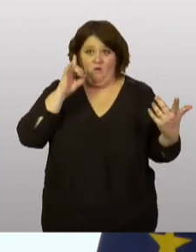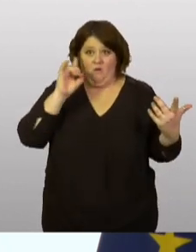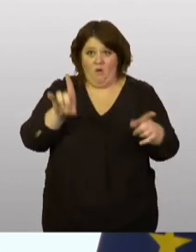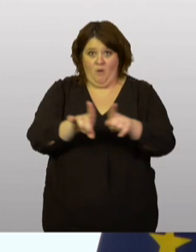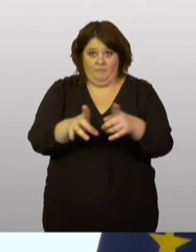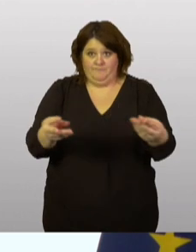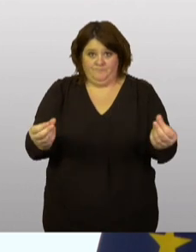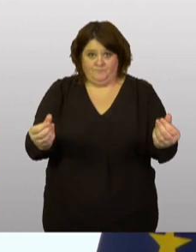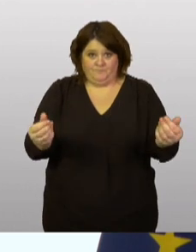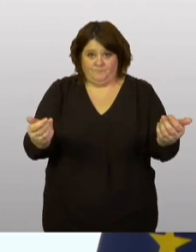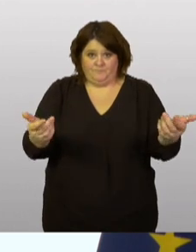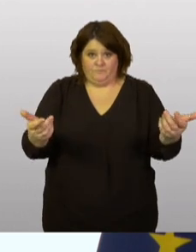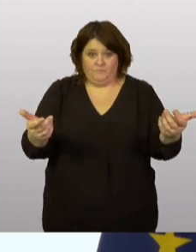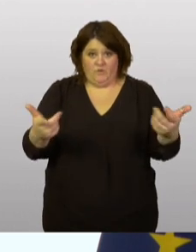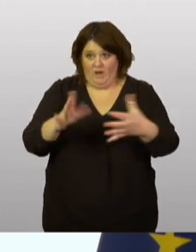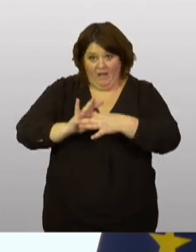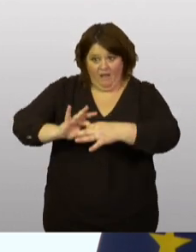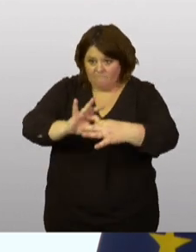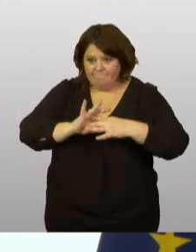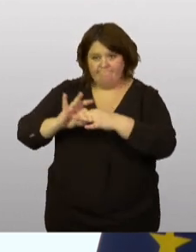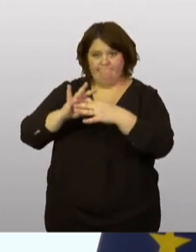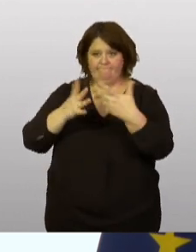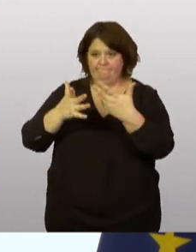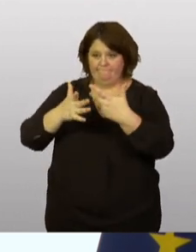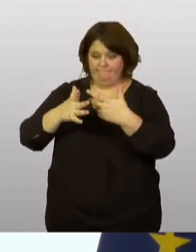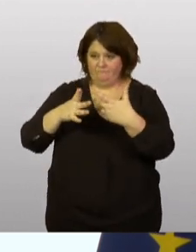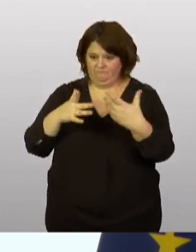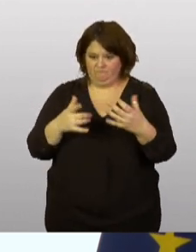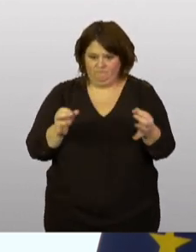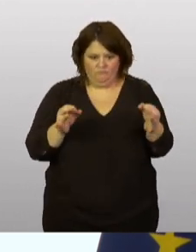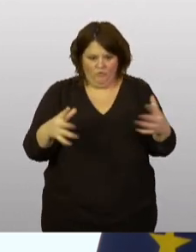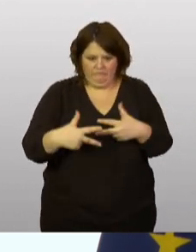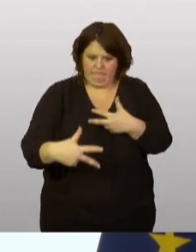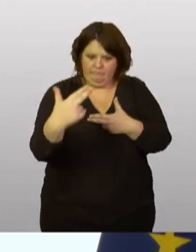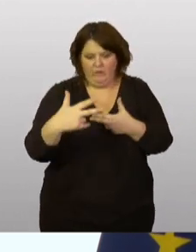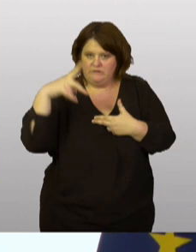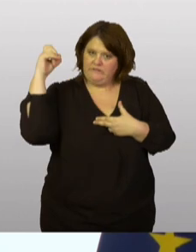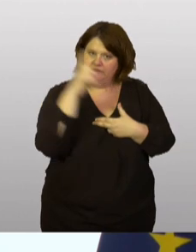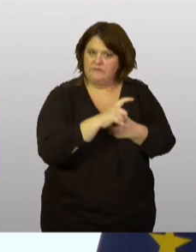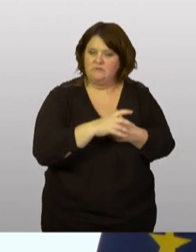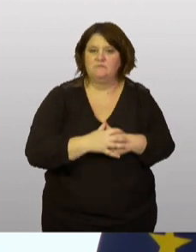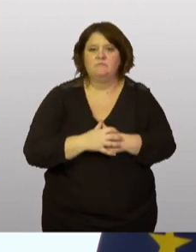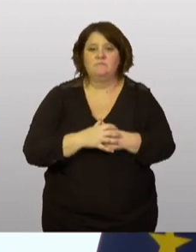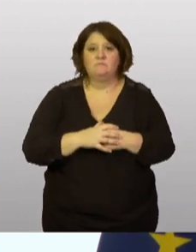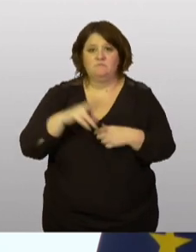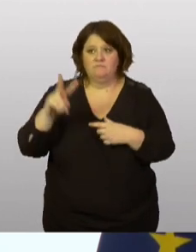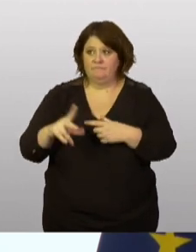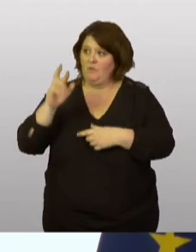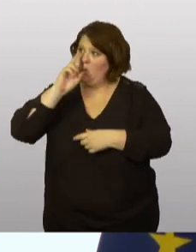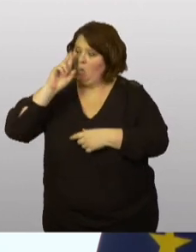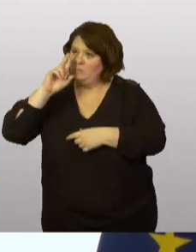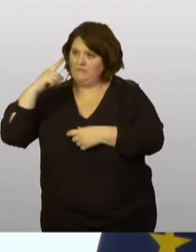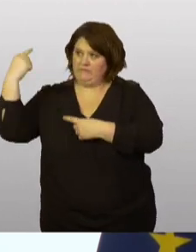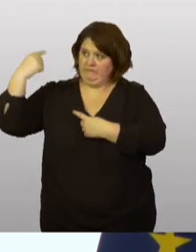alliés dans ces temps sombres. Lors de l'agression de la